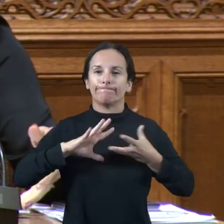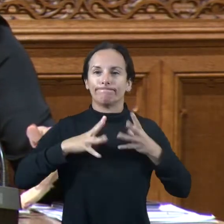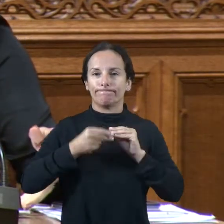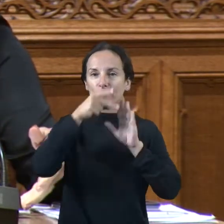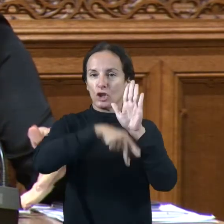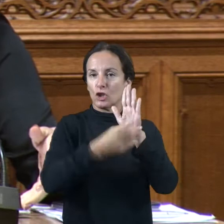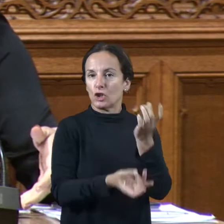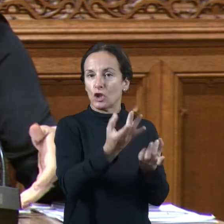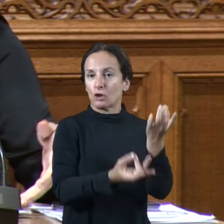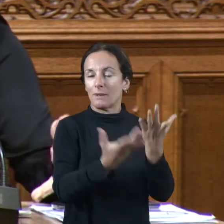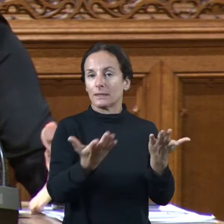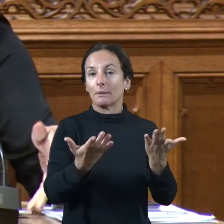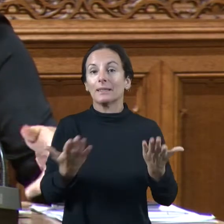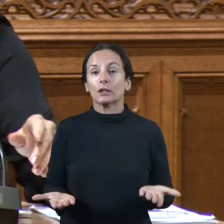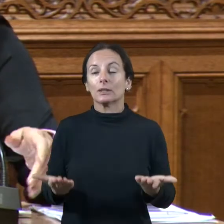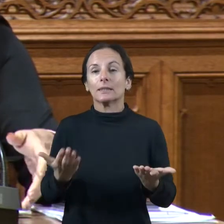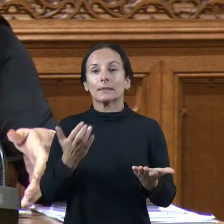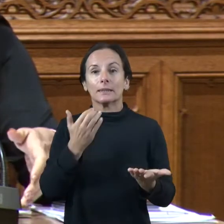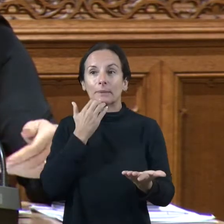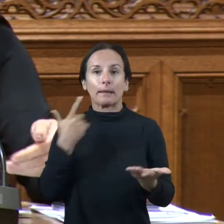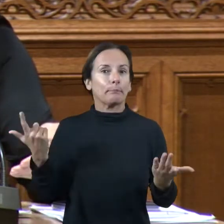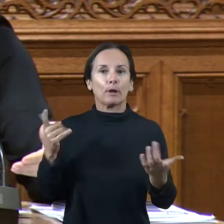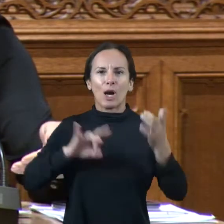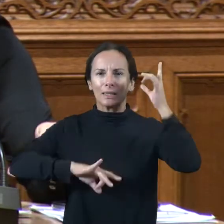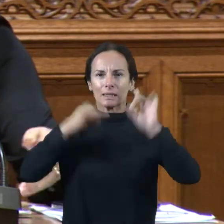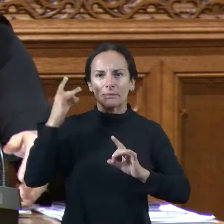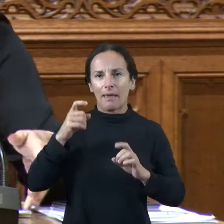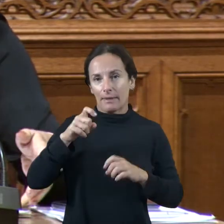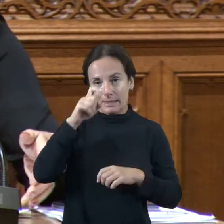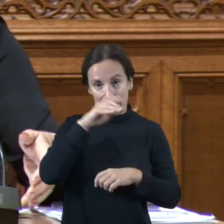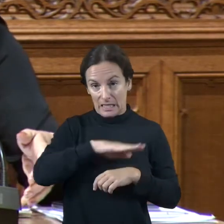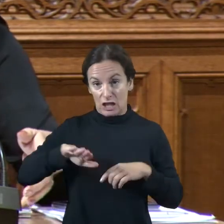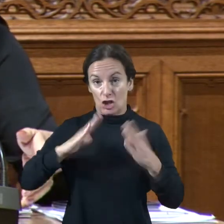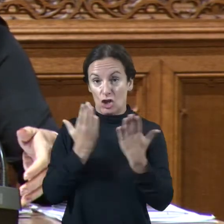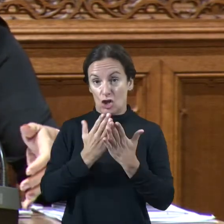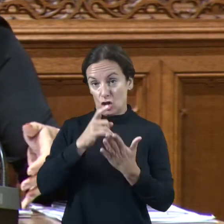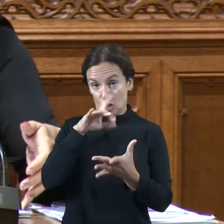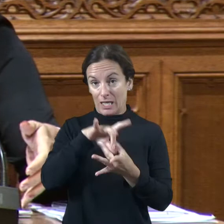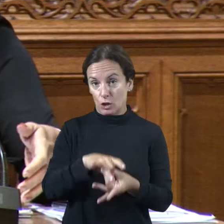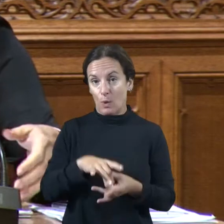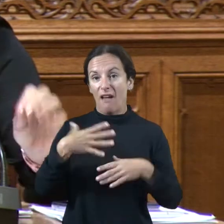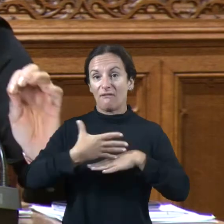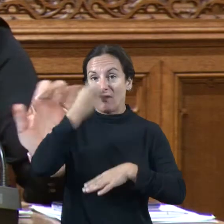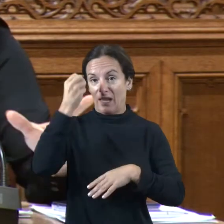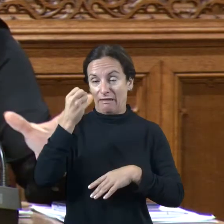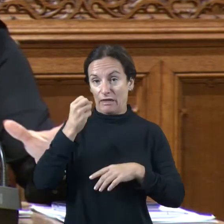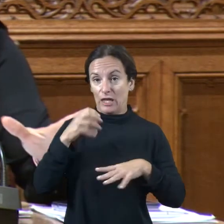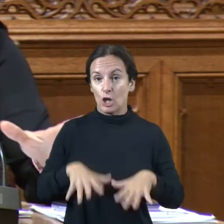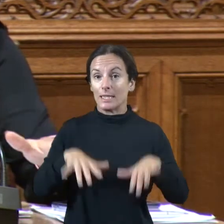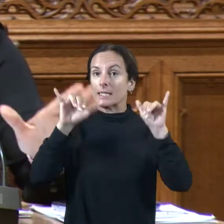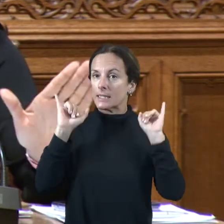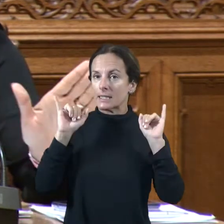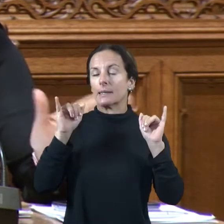lligades que fèiem en edat escolar no federats en aquests moments no s'ho poden fer però sí que mos hem adaptat i se faran jornades